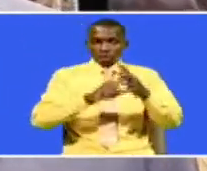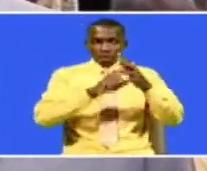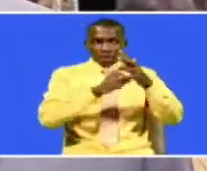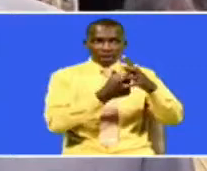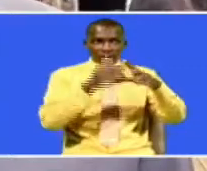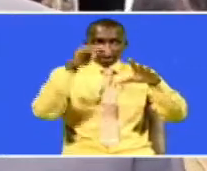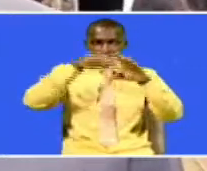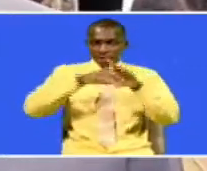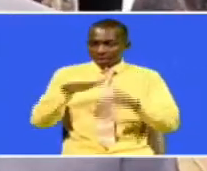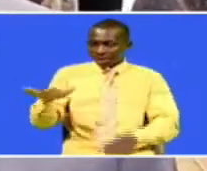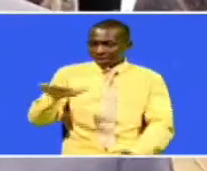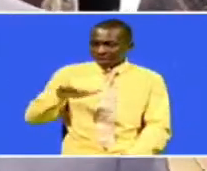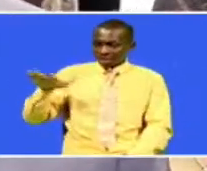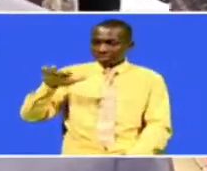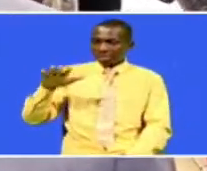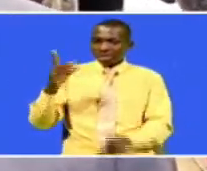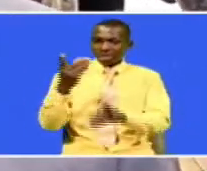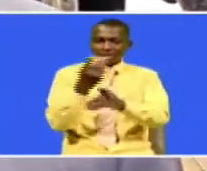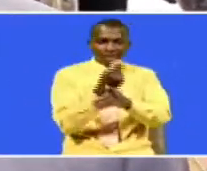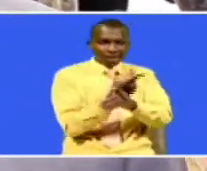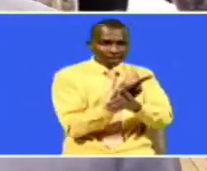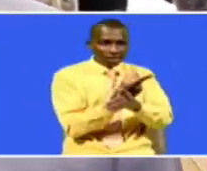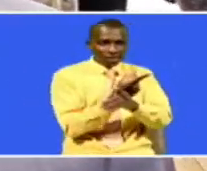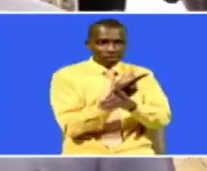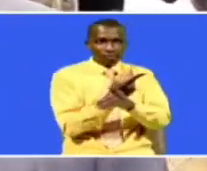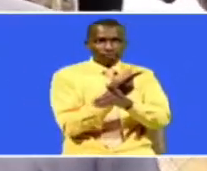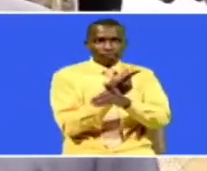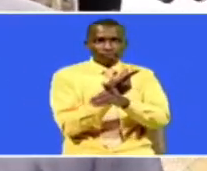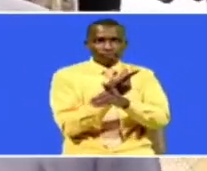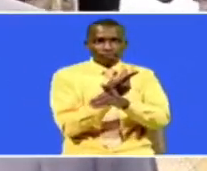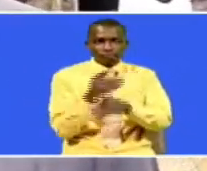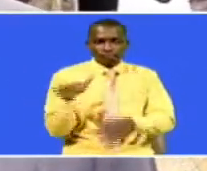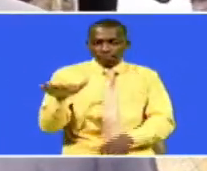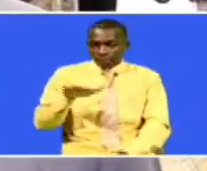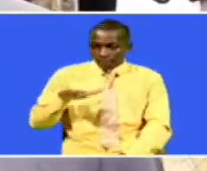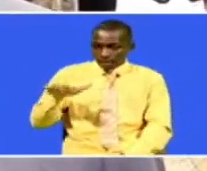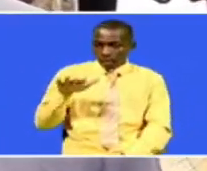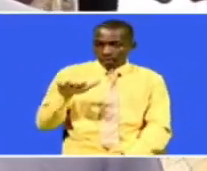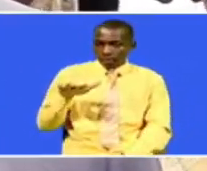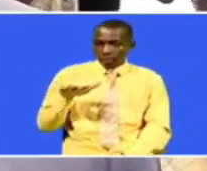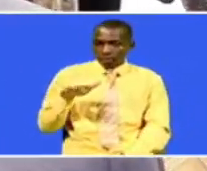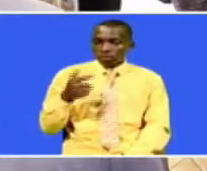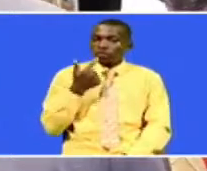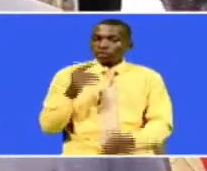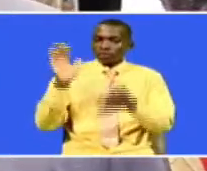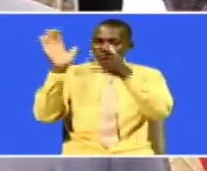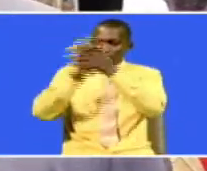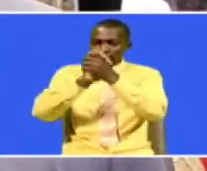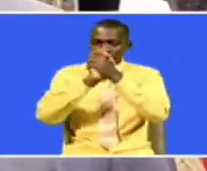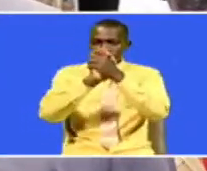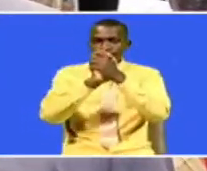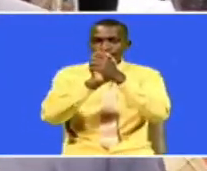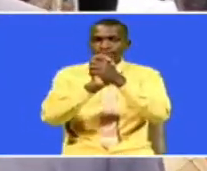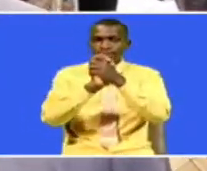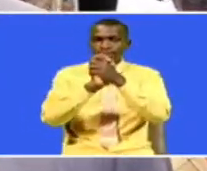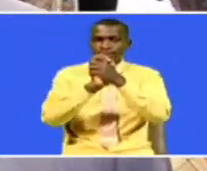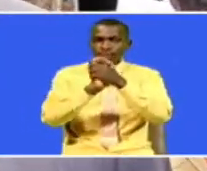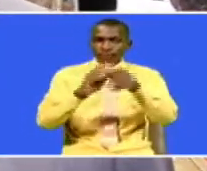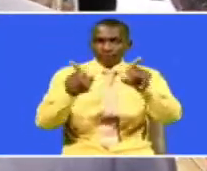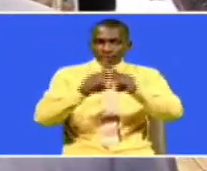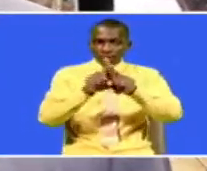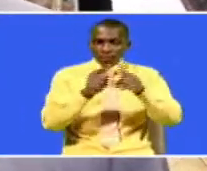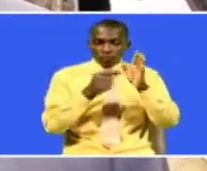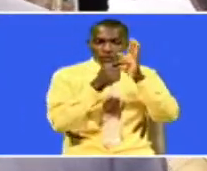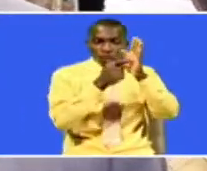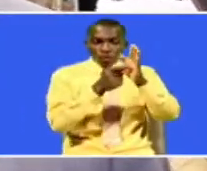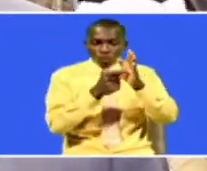posta, Olmoran, Saidi Olmoran, ufuki Olmoran na posta. Atilisti tutusalimie na utuelekeze.